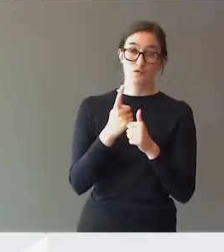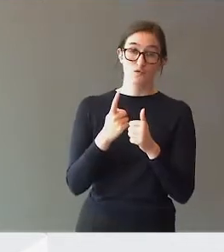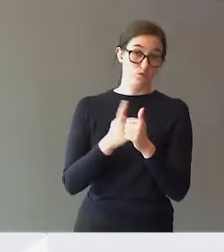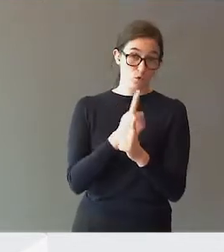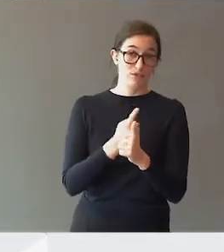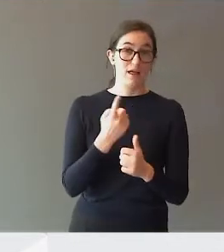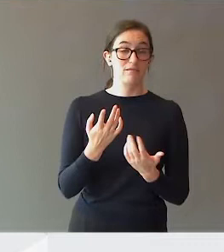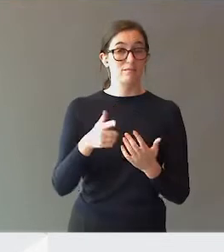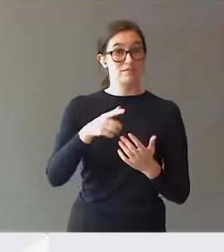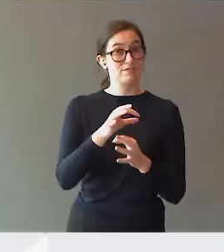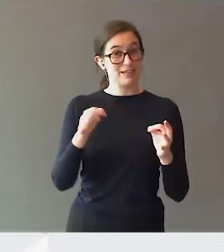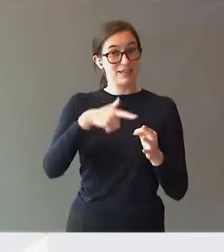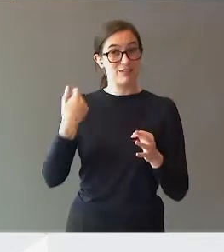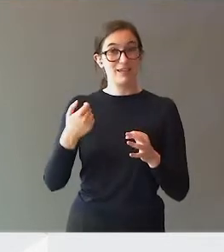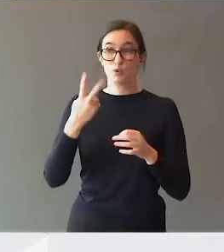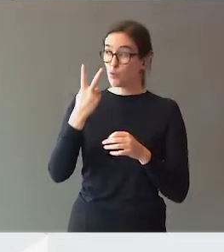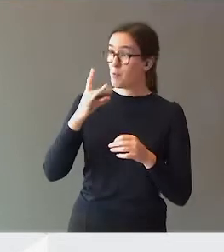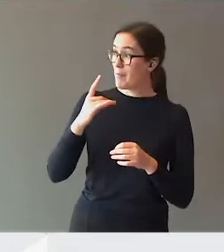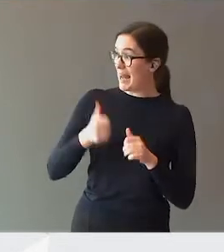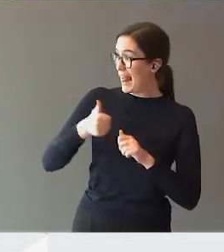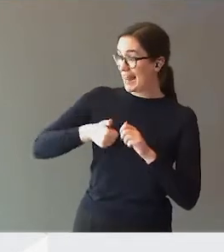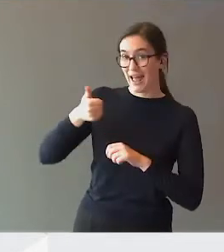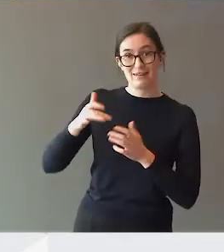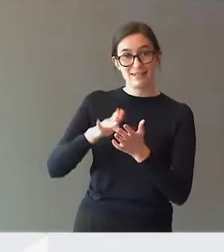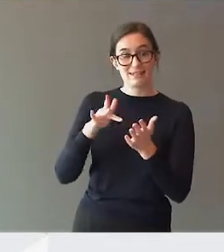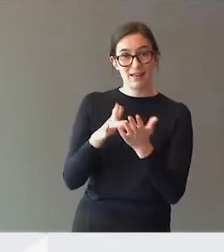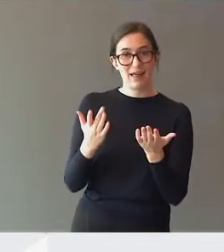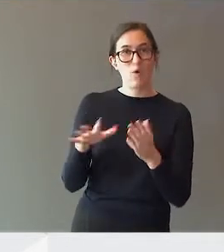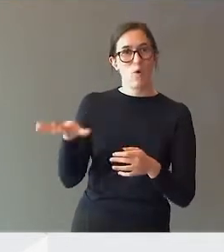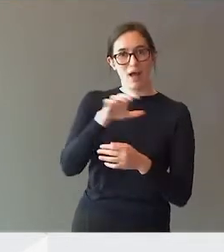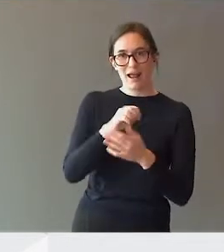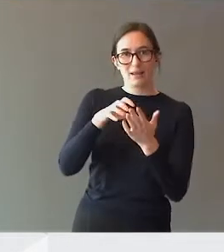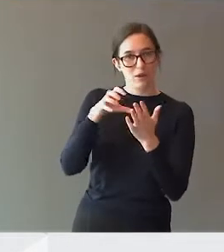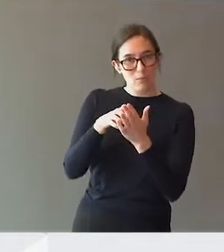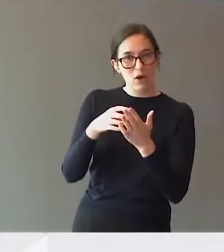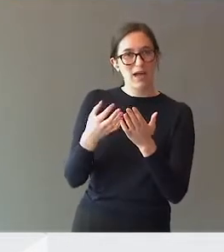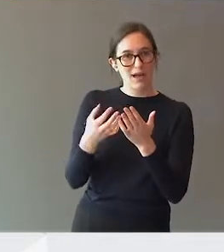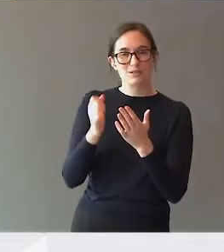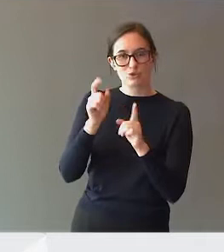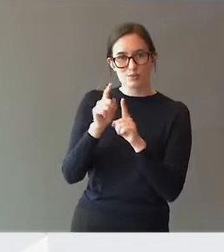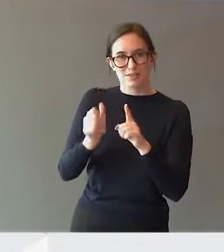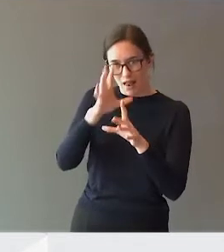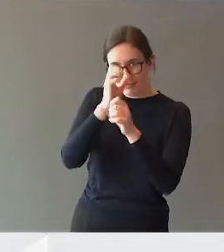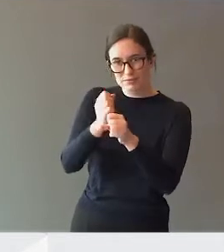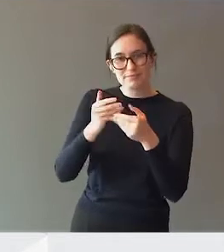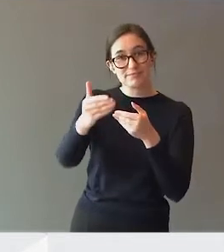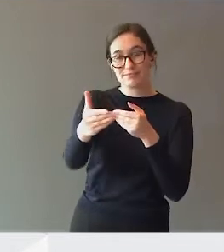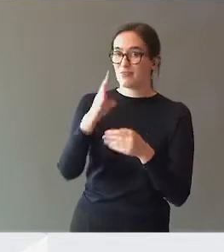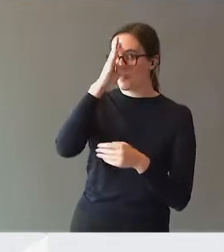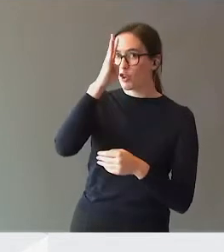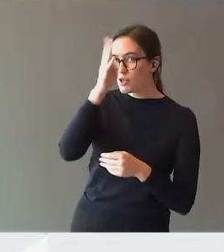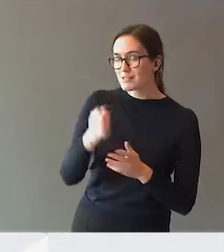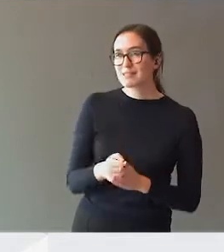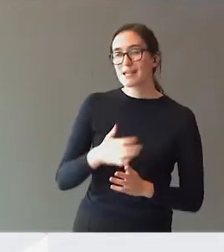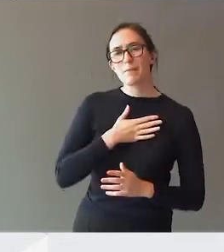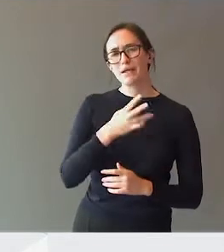vi nå sitter to PP-ledere. Og at hele departementet som skal jobbe med dette er til sede. Det er jo helt fantastisk. I mine 25 år så har jeg jo